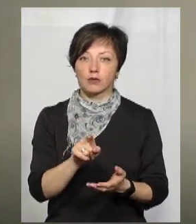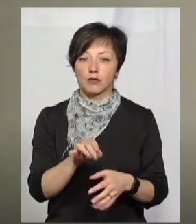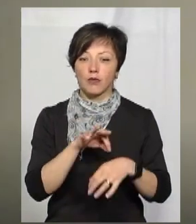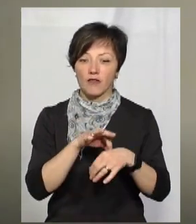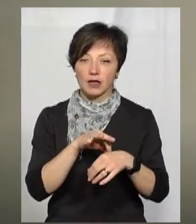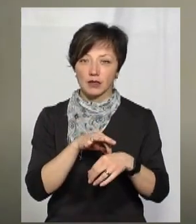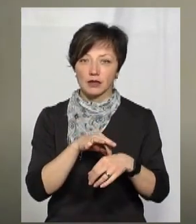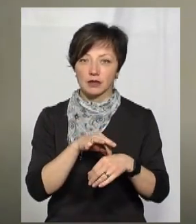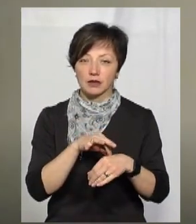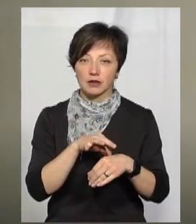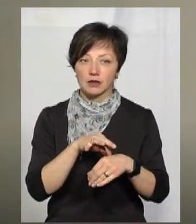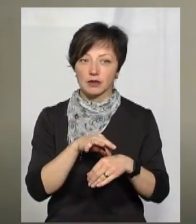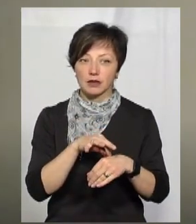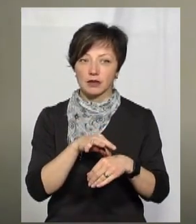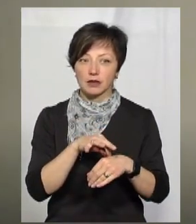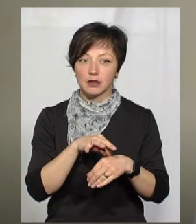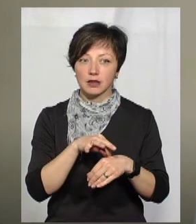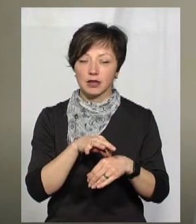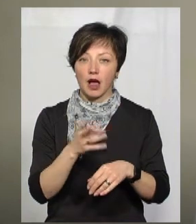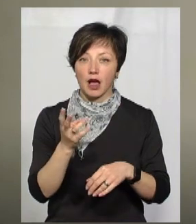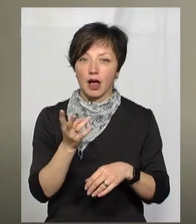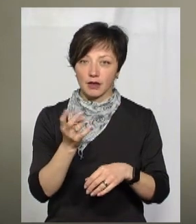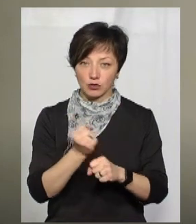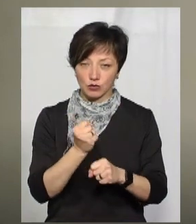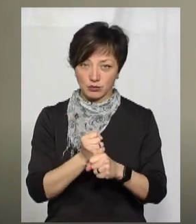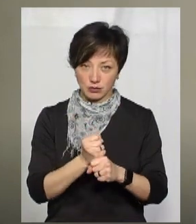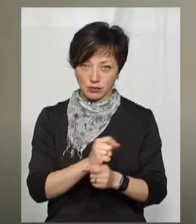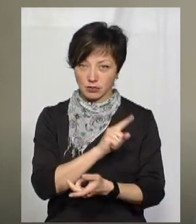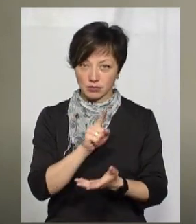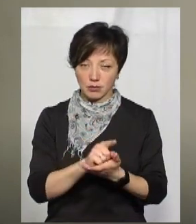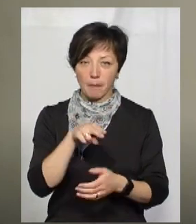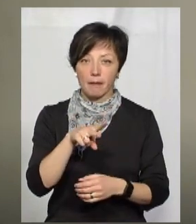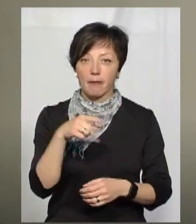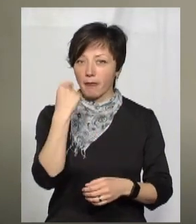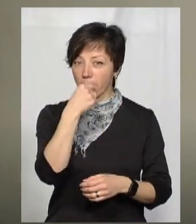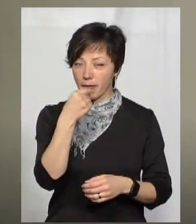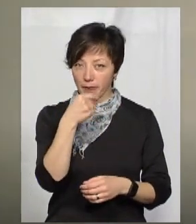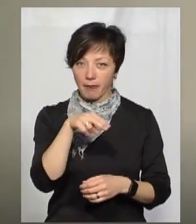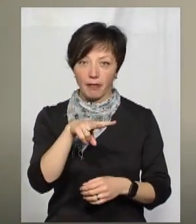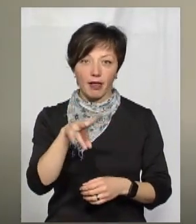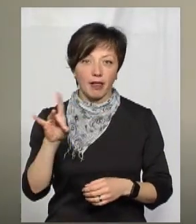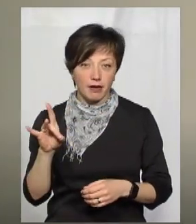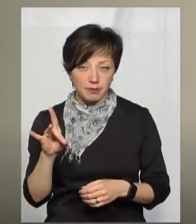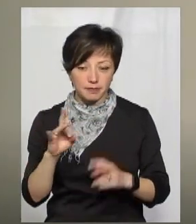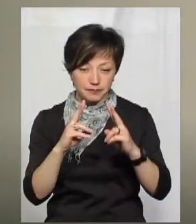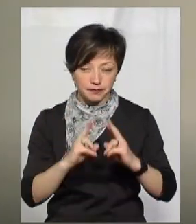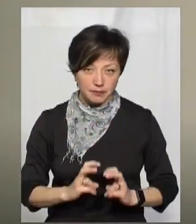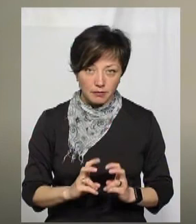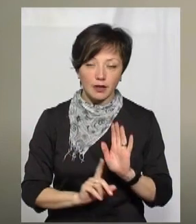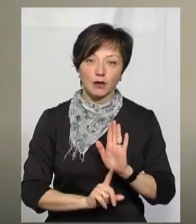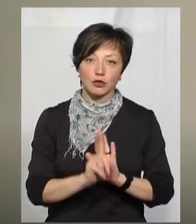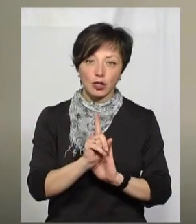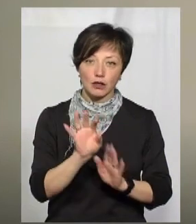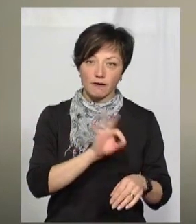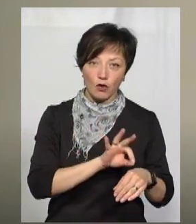провестися забори аналізів для ПЛР-дослідження на